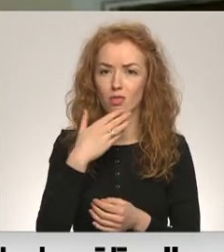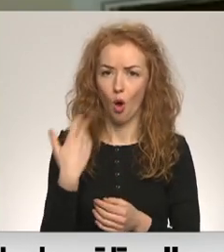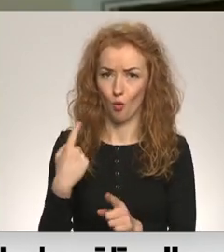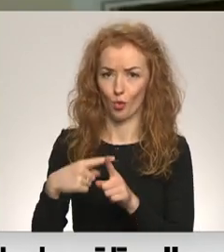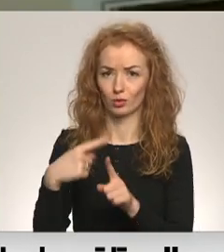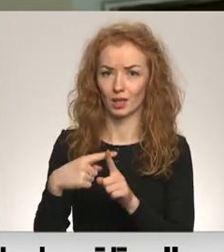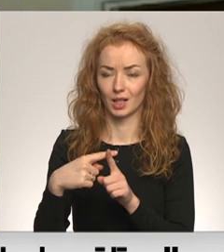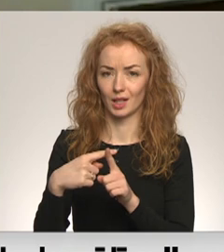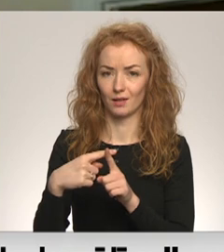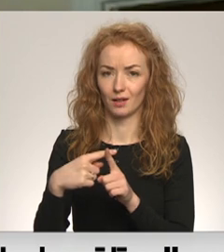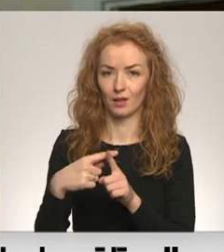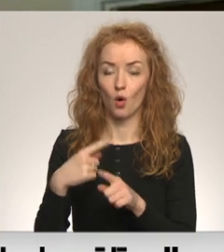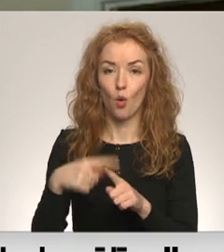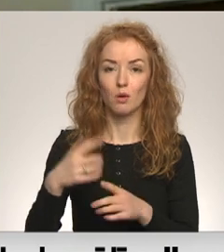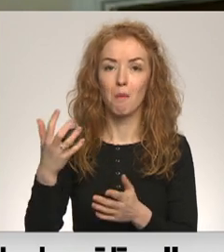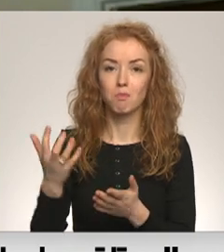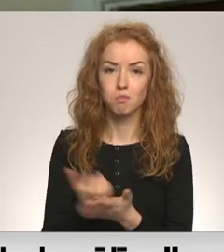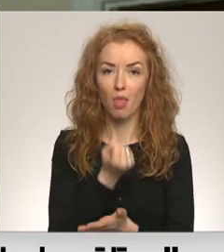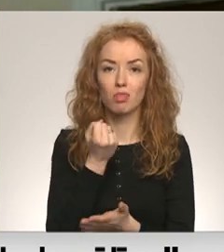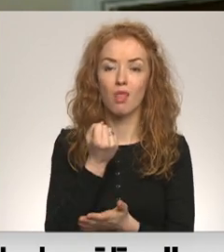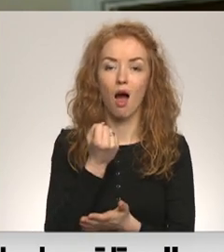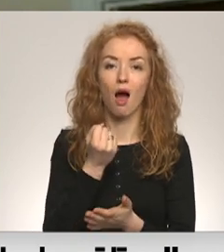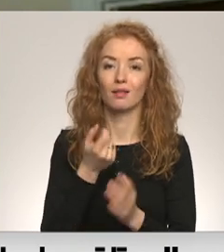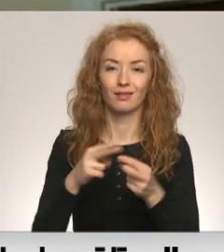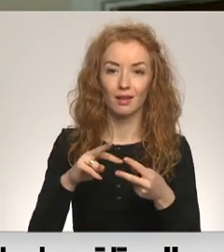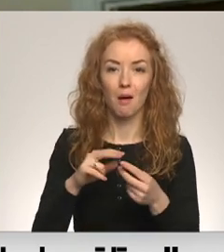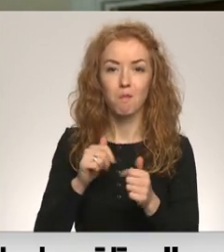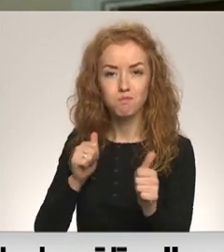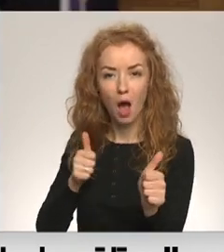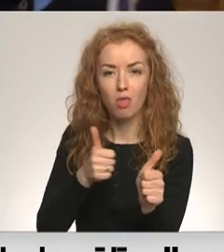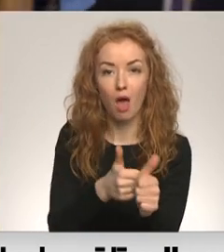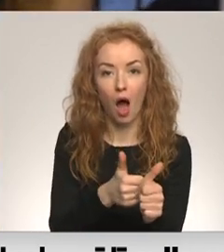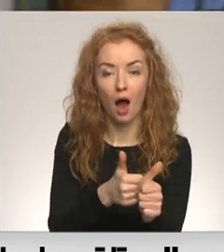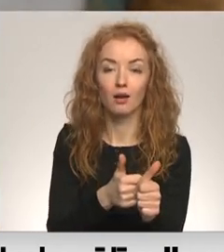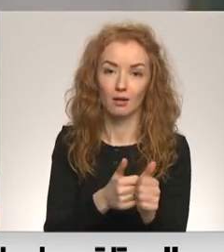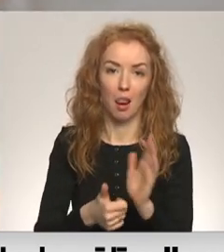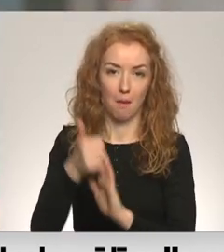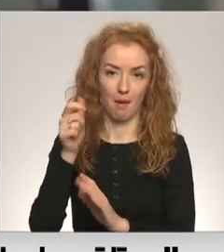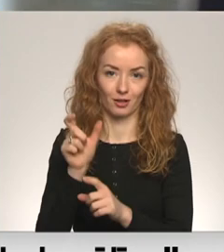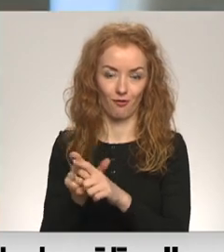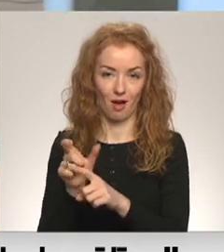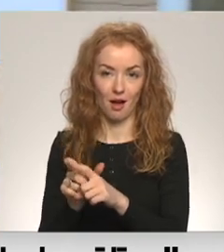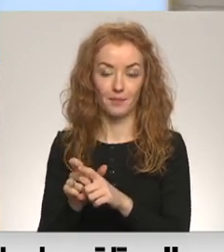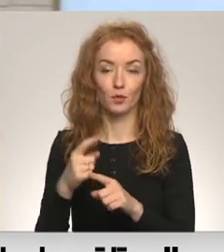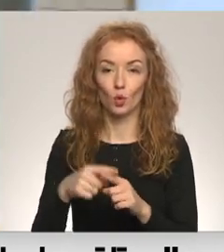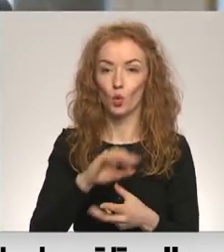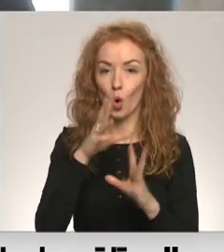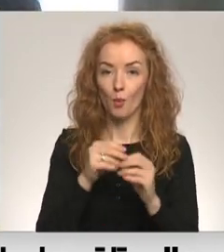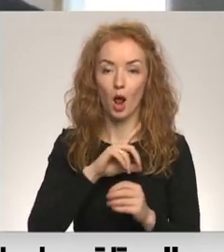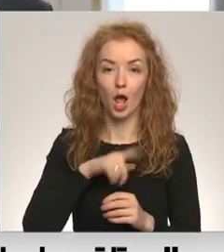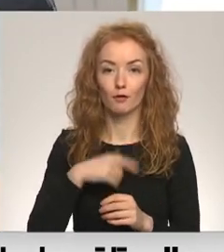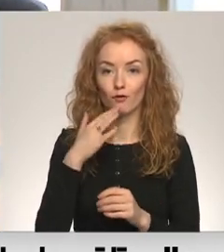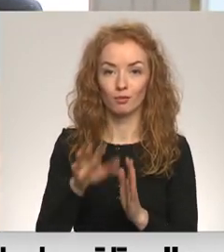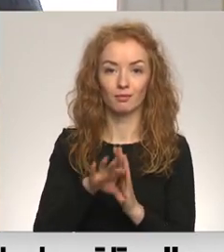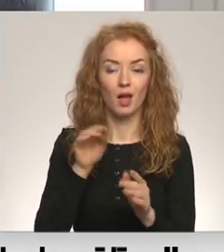puses panākt skrienot pakaļ ir vēl labākas variantas. Latviešu valodas attīstības kopā tika izraudzīts